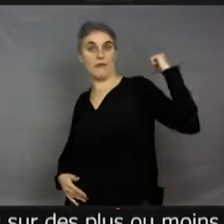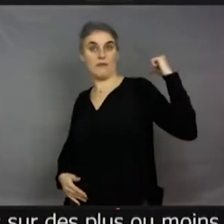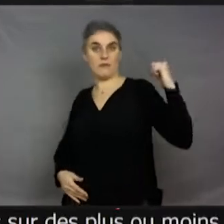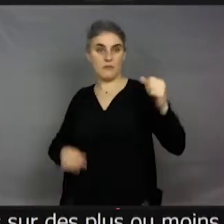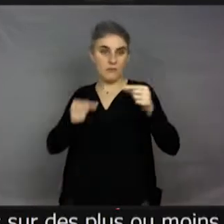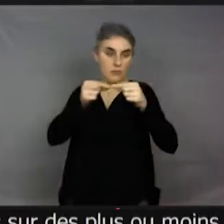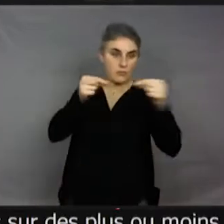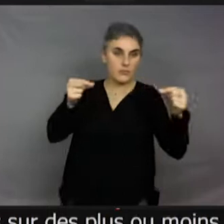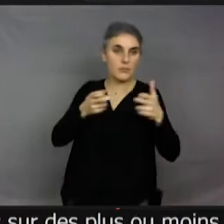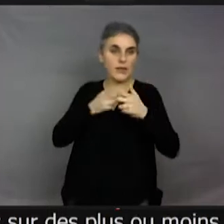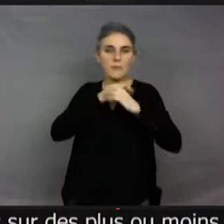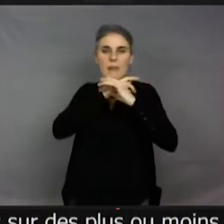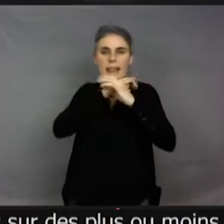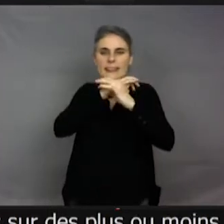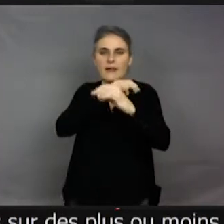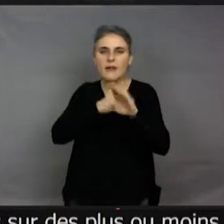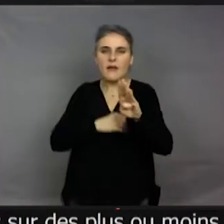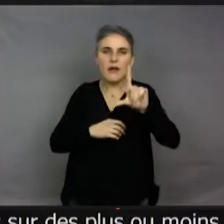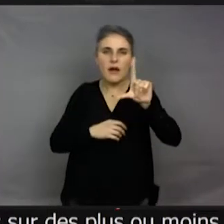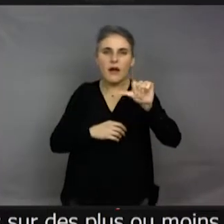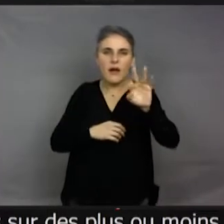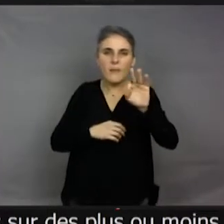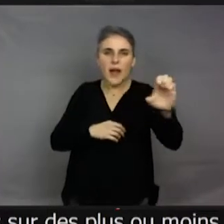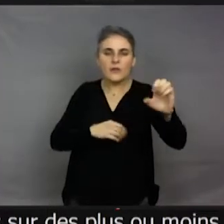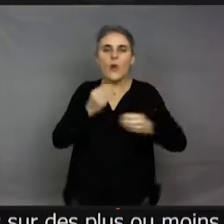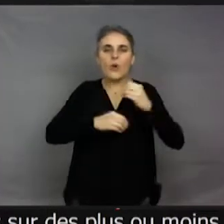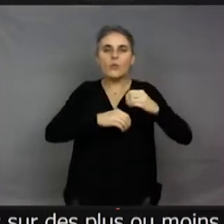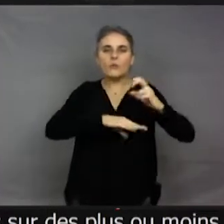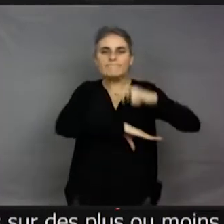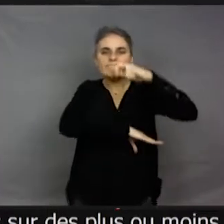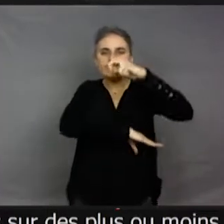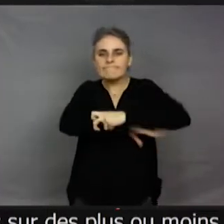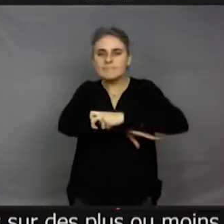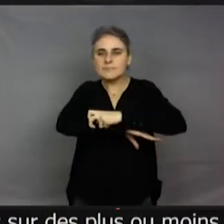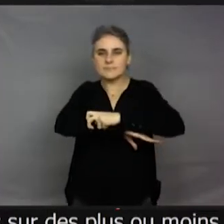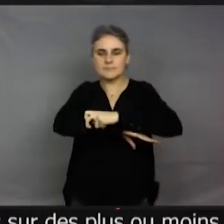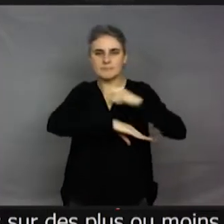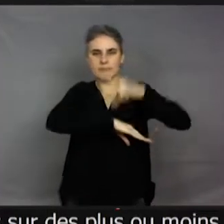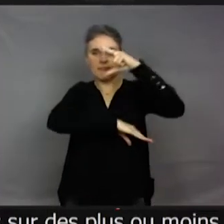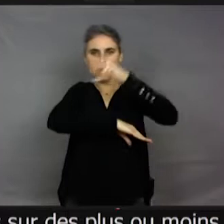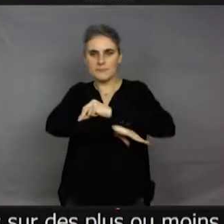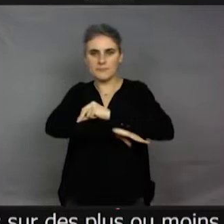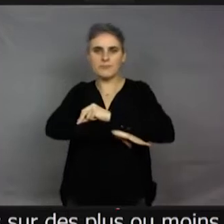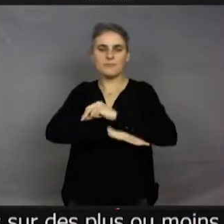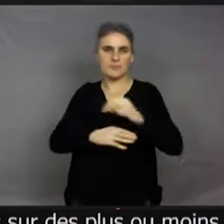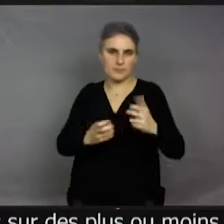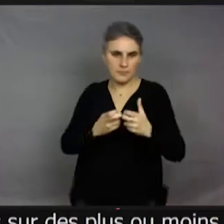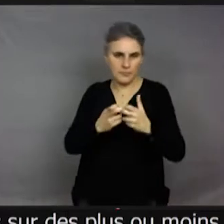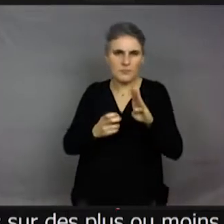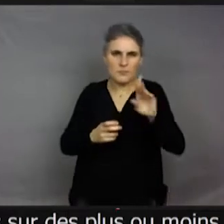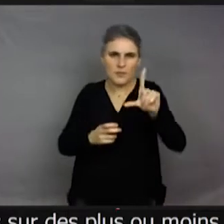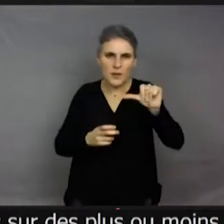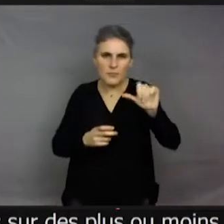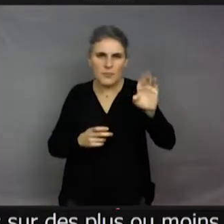blattes. Ça, c'est une blatte ou chez les criquets, chez les grillons, souvent chez les insectes d'ailleurs qui vivent dans des environnements, les grillons ou les blattes vivent souvent dans la litière,